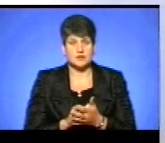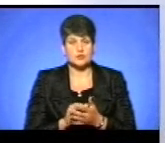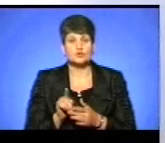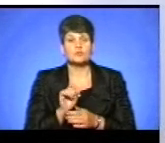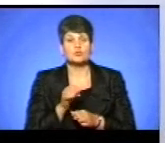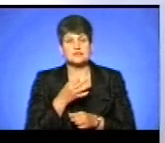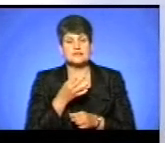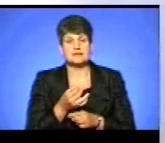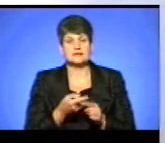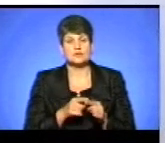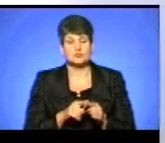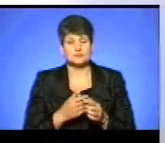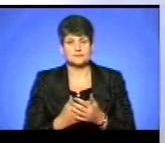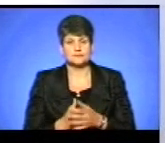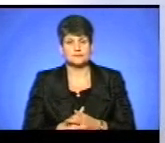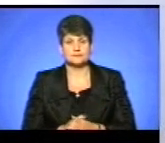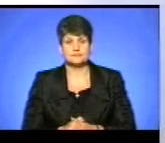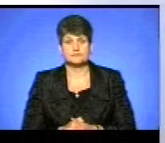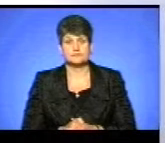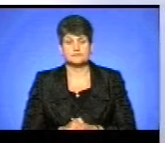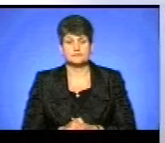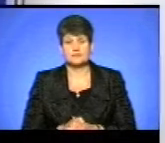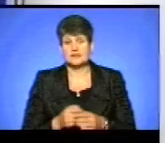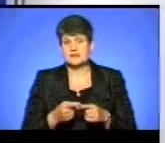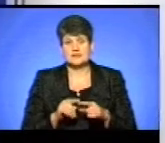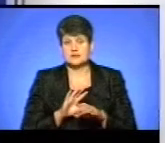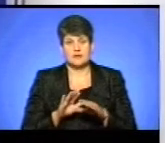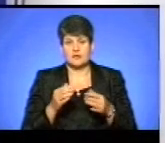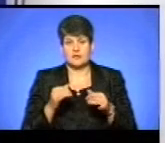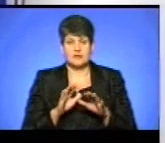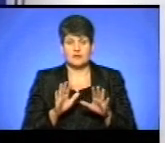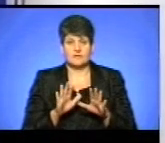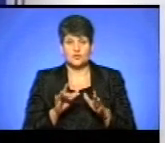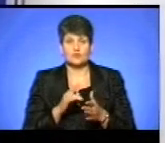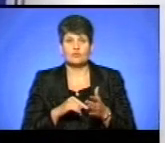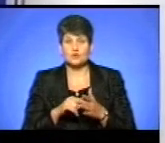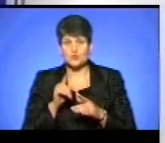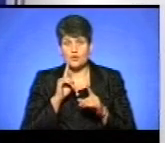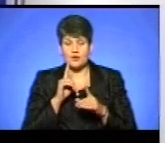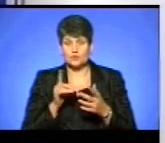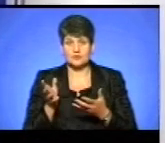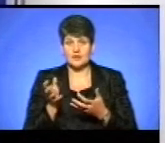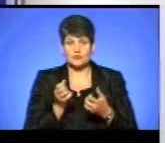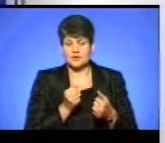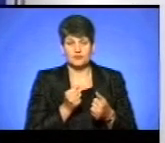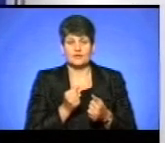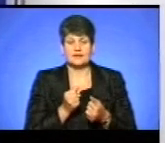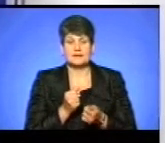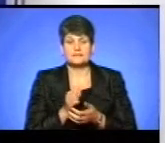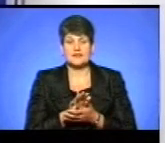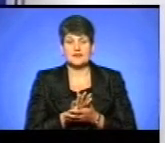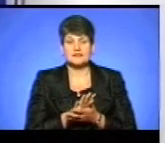Що ви можете сказати з цього приводу? Це й не дивно, що в міську раду не надходили заяви про перевірки